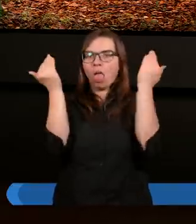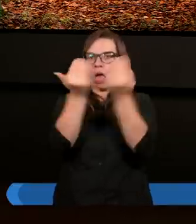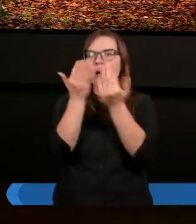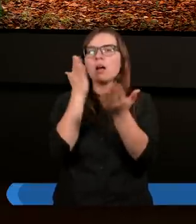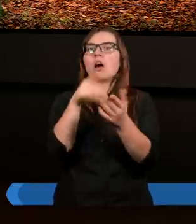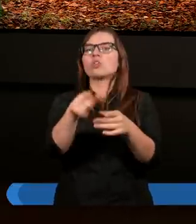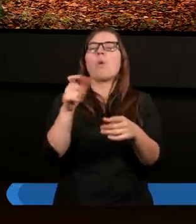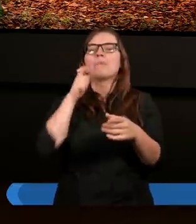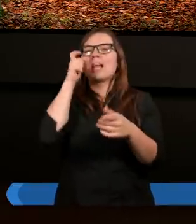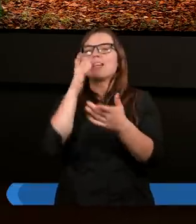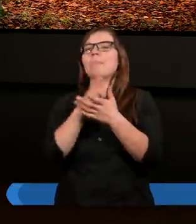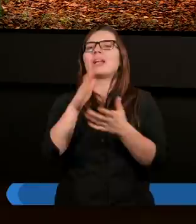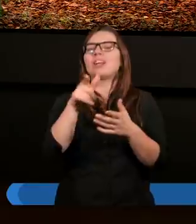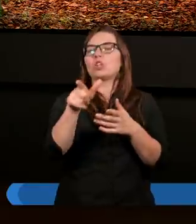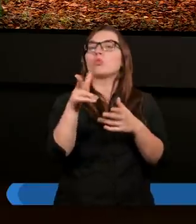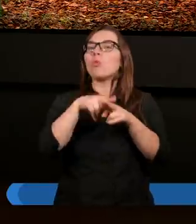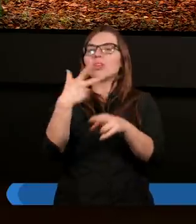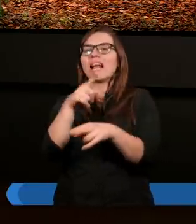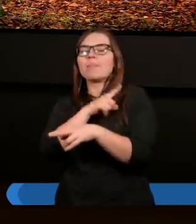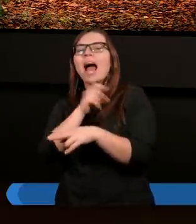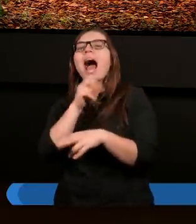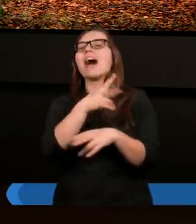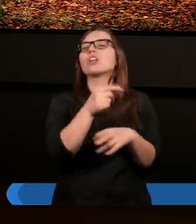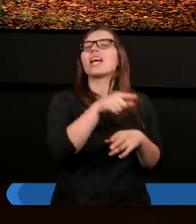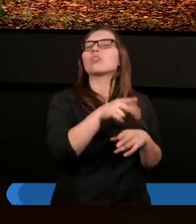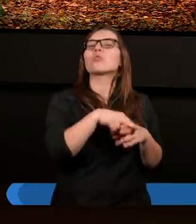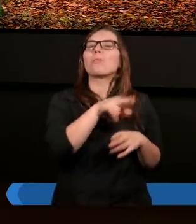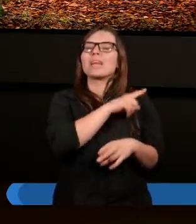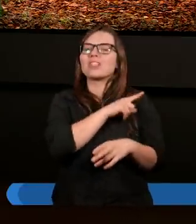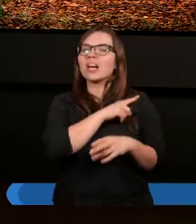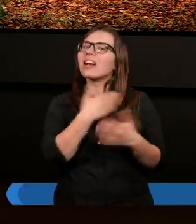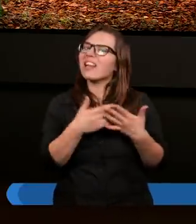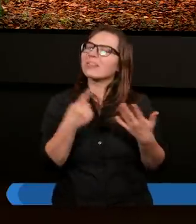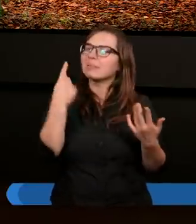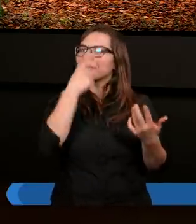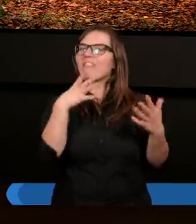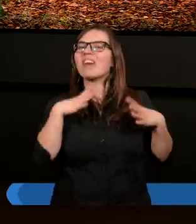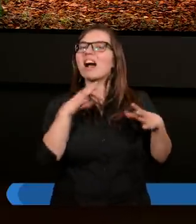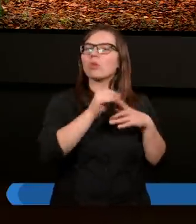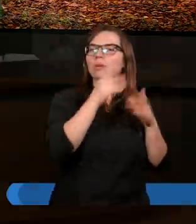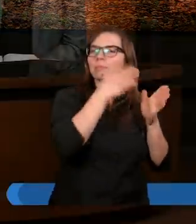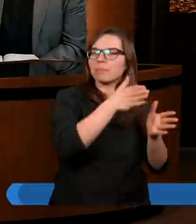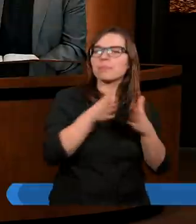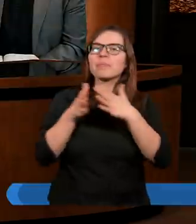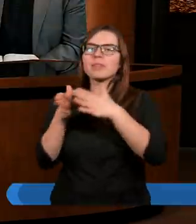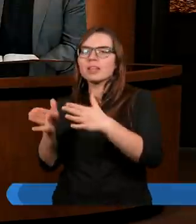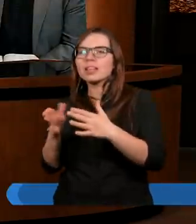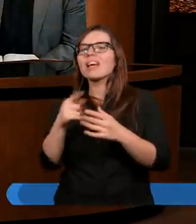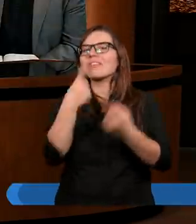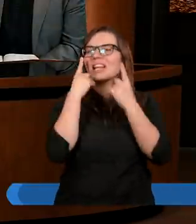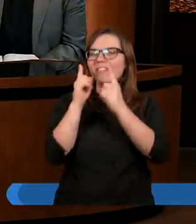prawa, nie ci, którzy przestrzegają prawa. Więc dlatego warto się zastanowić nad tym